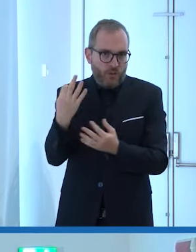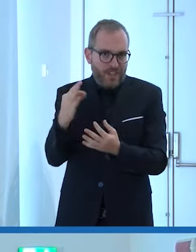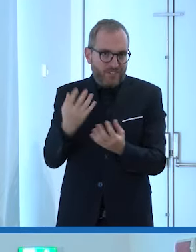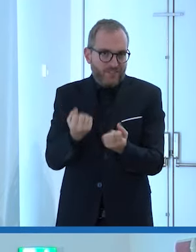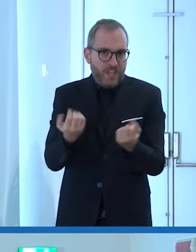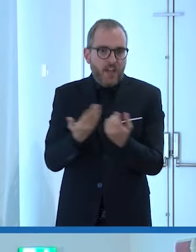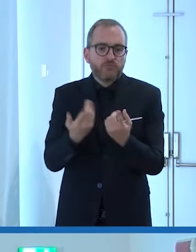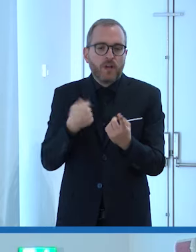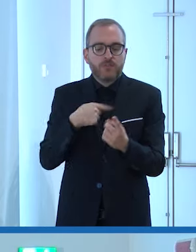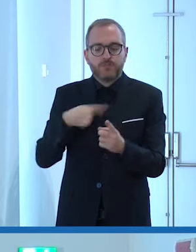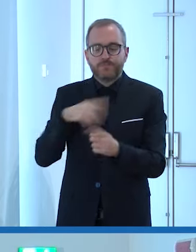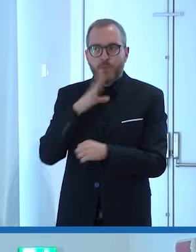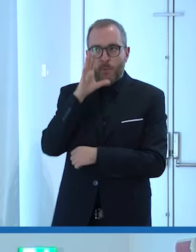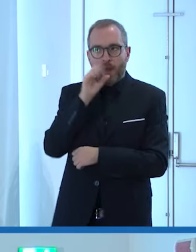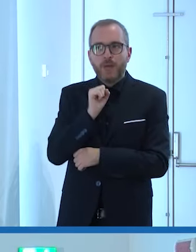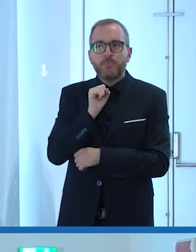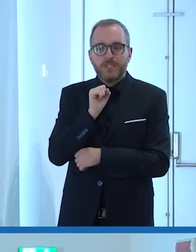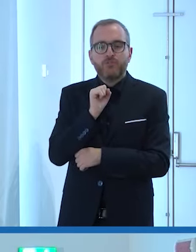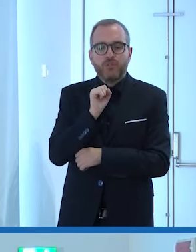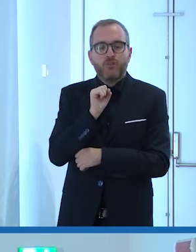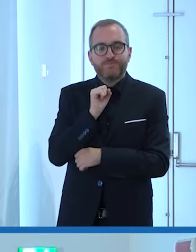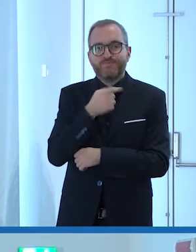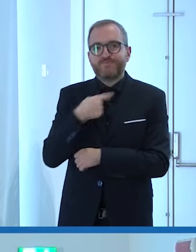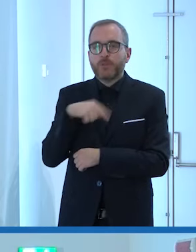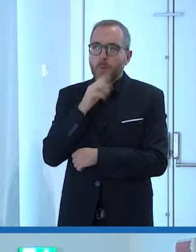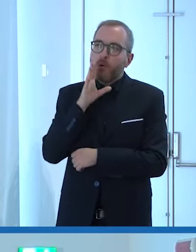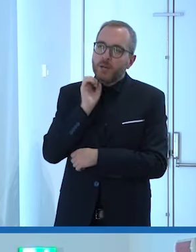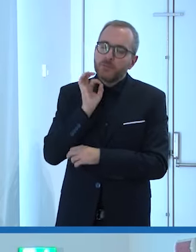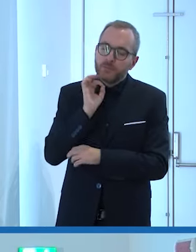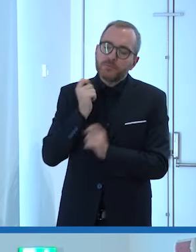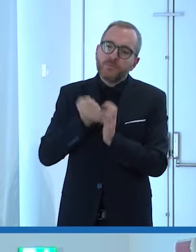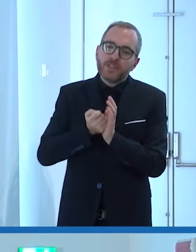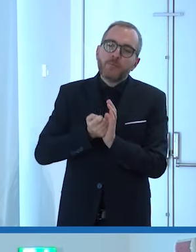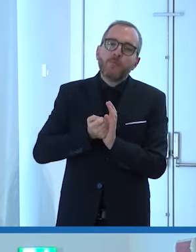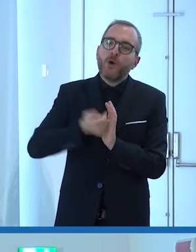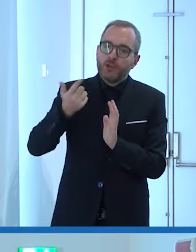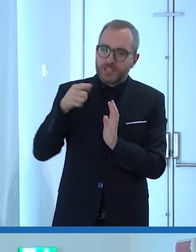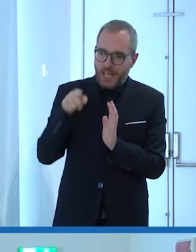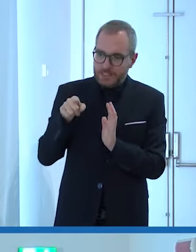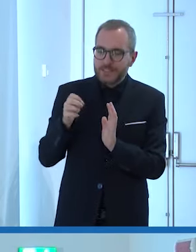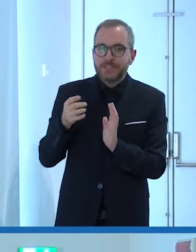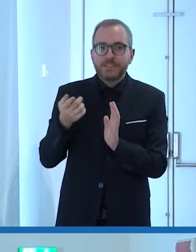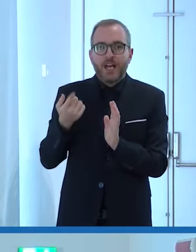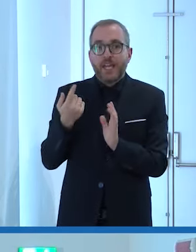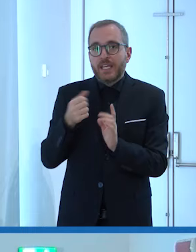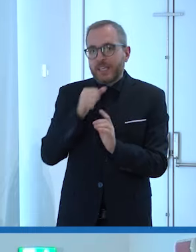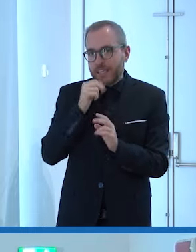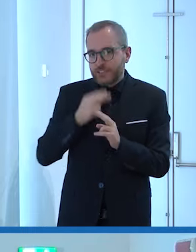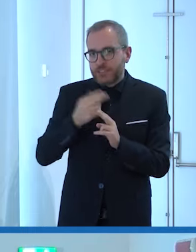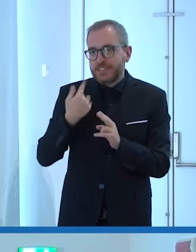comprendere l'importanza e direi la necessità di sperimentare e adottare